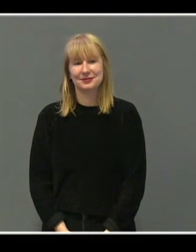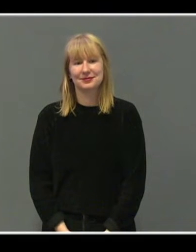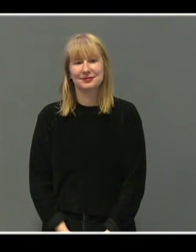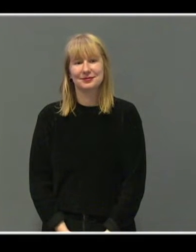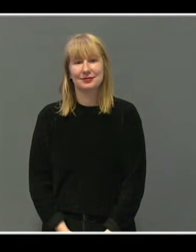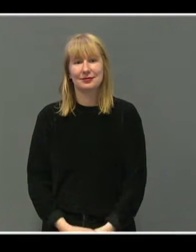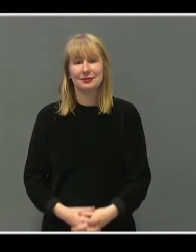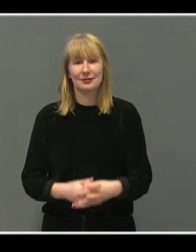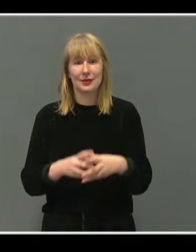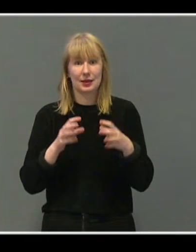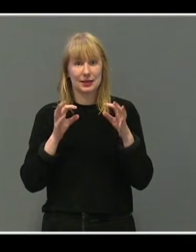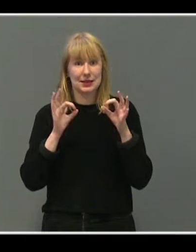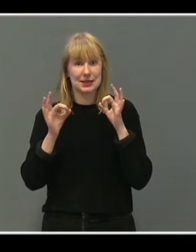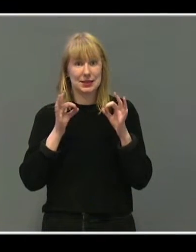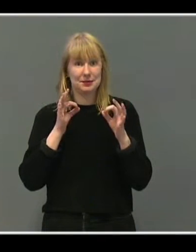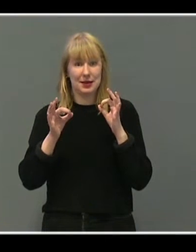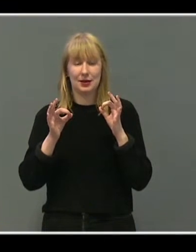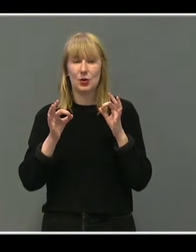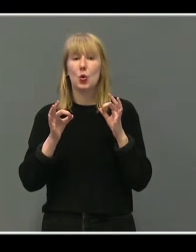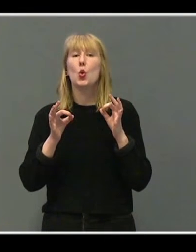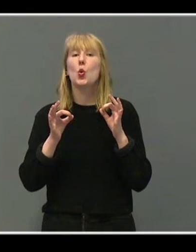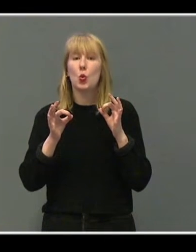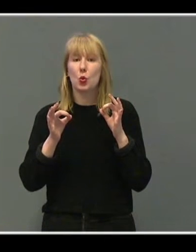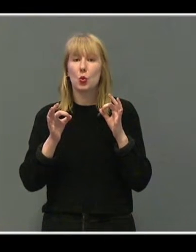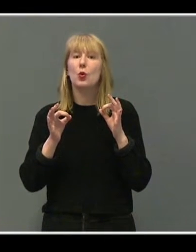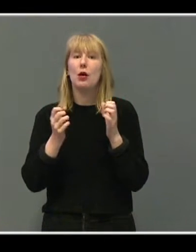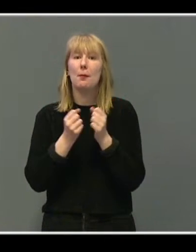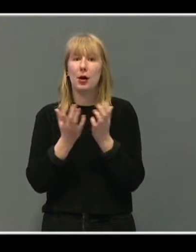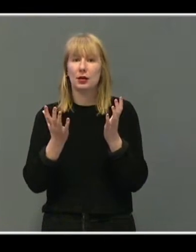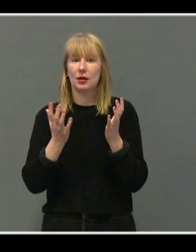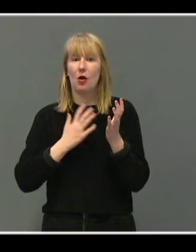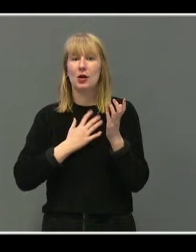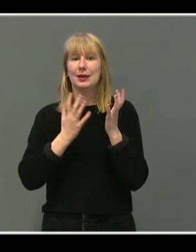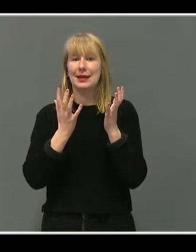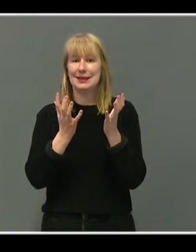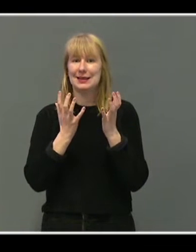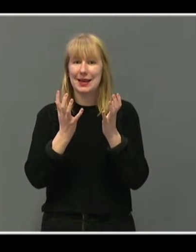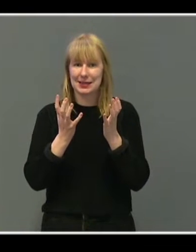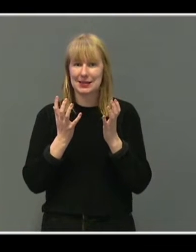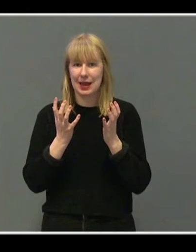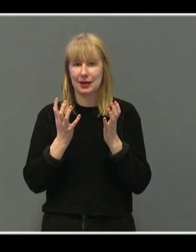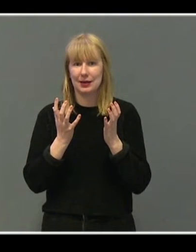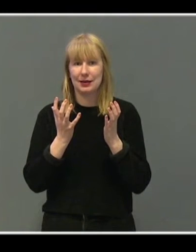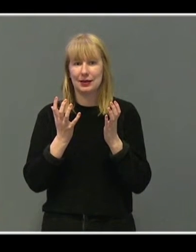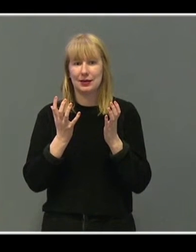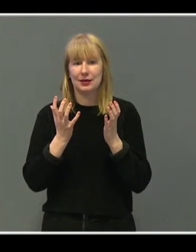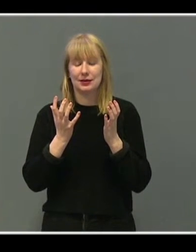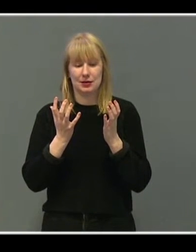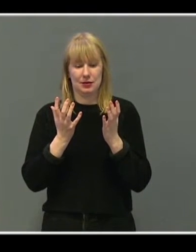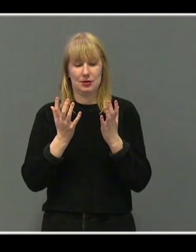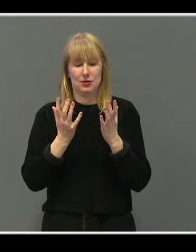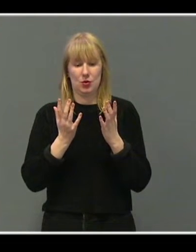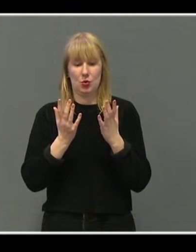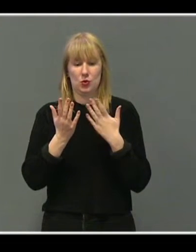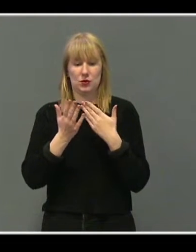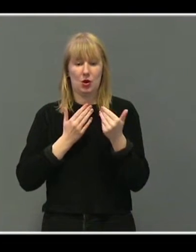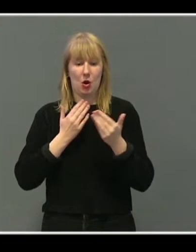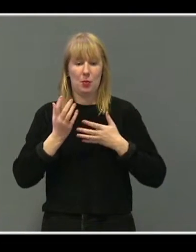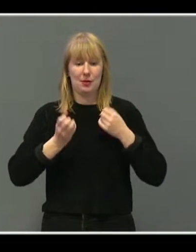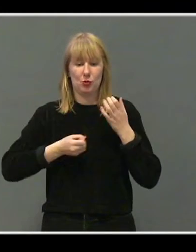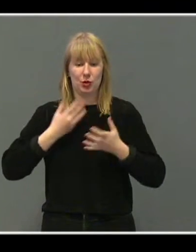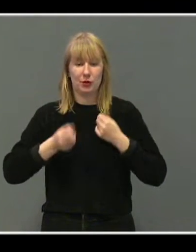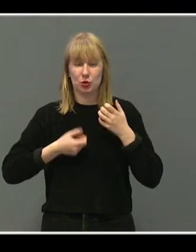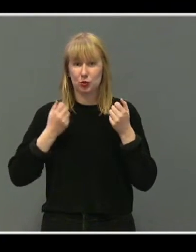Spill er en stor interesse hos barn og unge. Å skape motivasjon og engasjement.